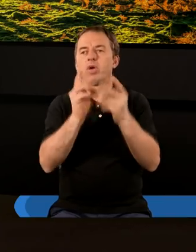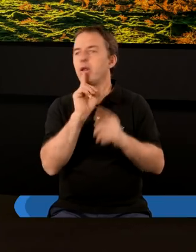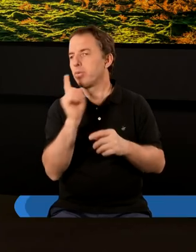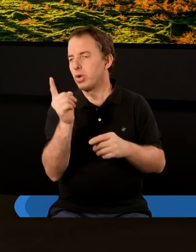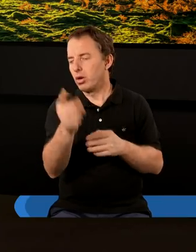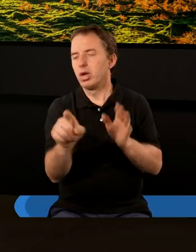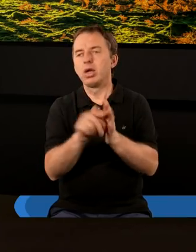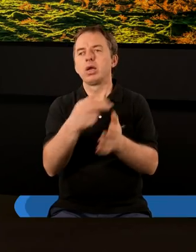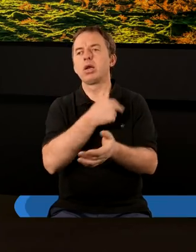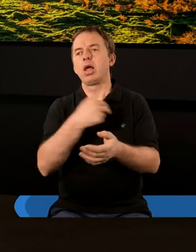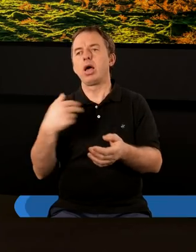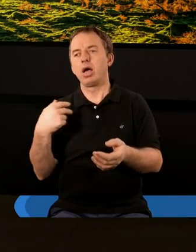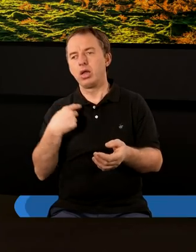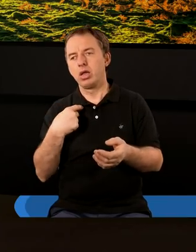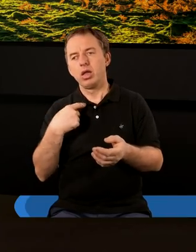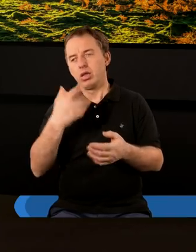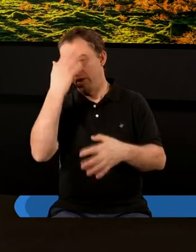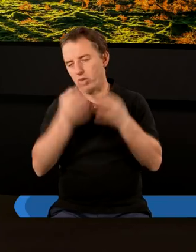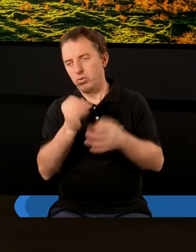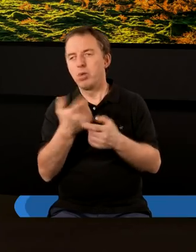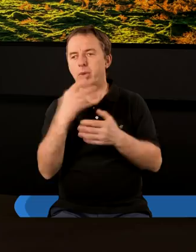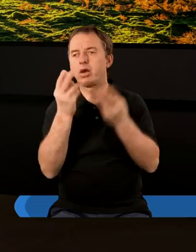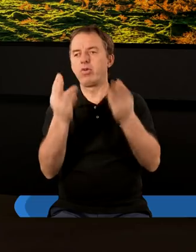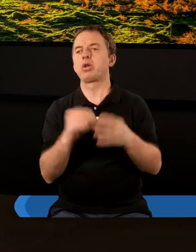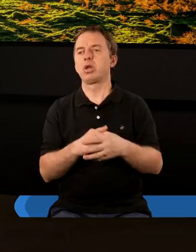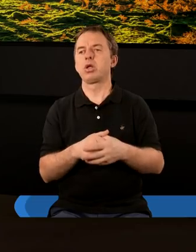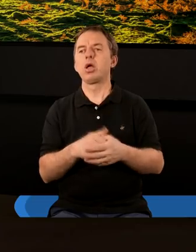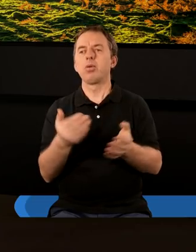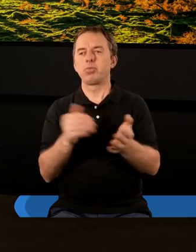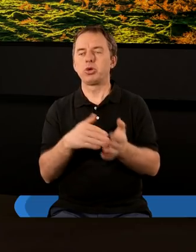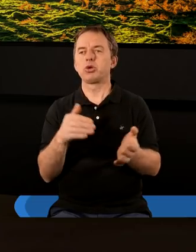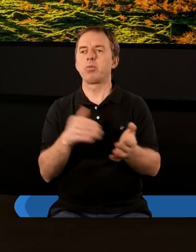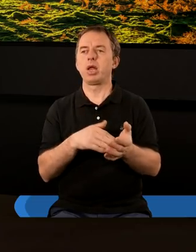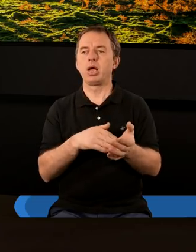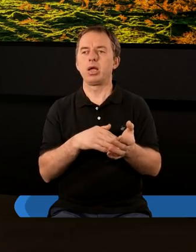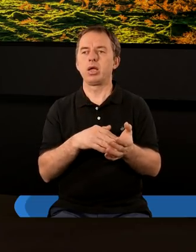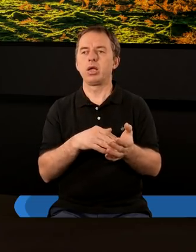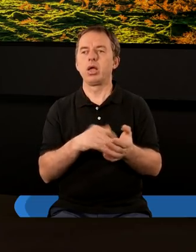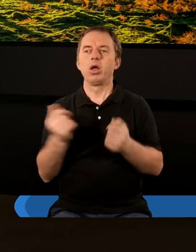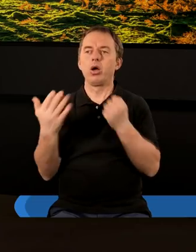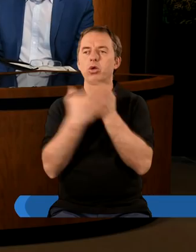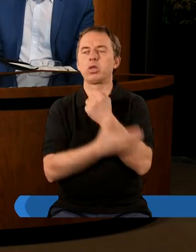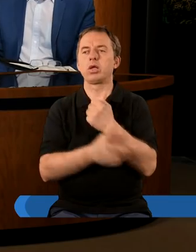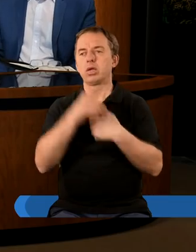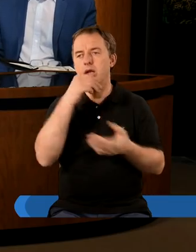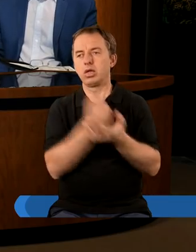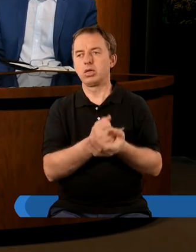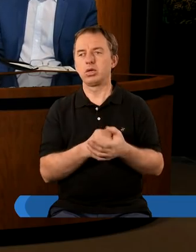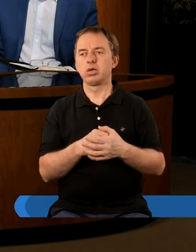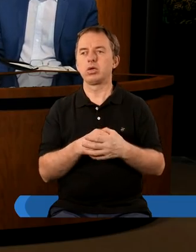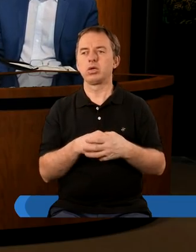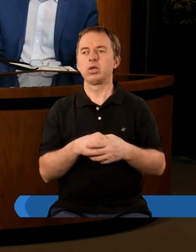jest ważne przesłanie również dziś dla nas niewątpliwie bardzo ważne i potrzebne mamy jeszcze ostatni list